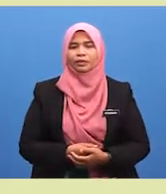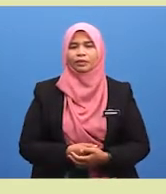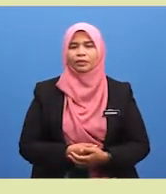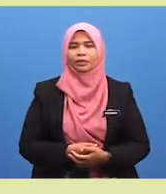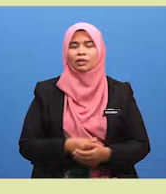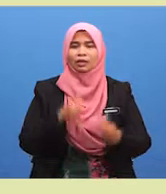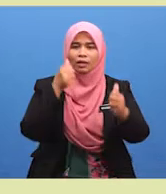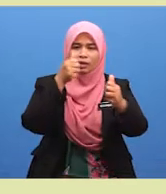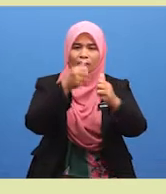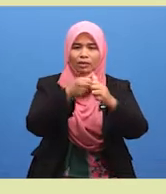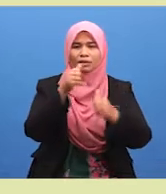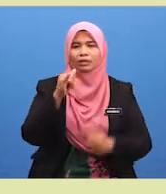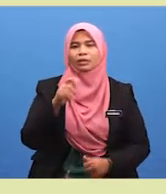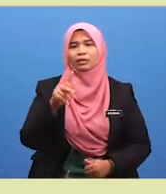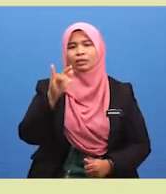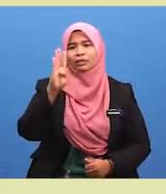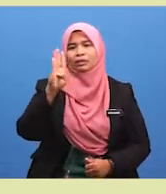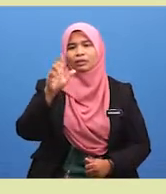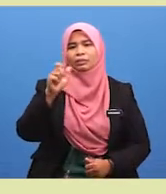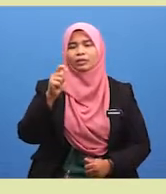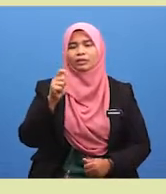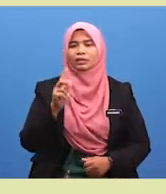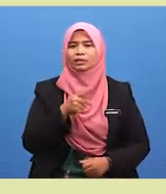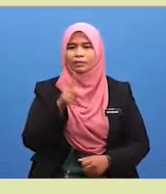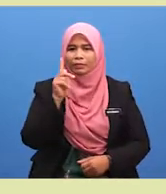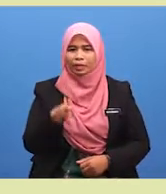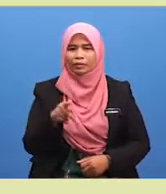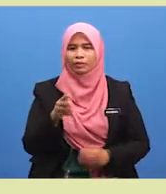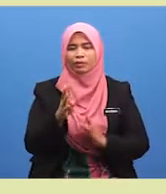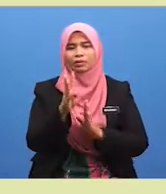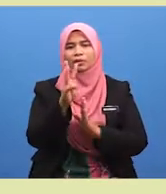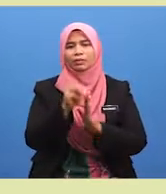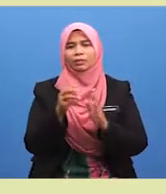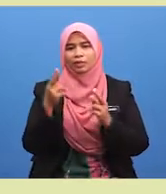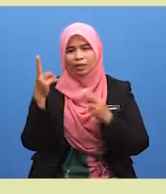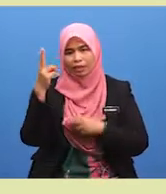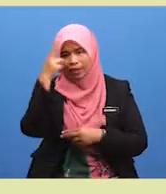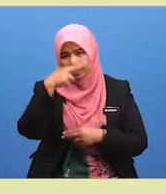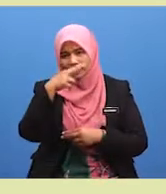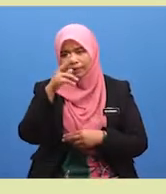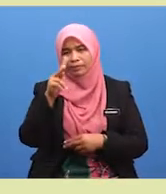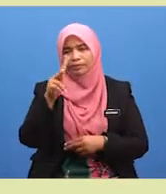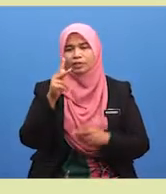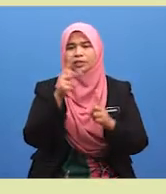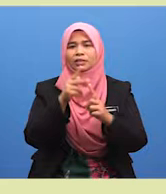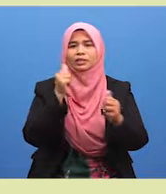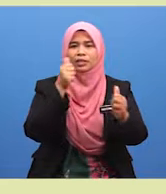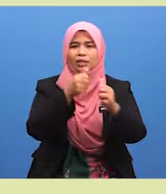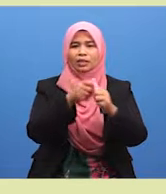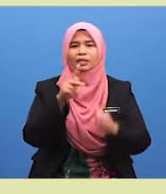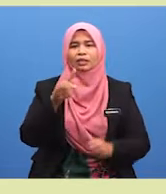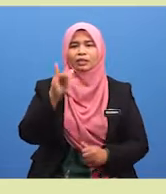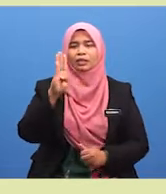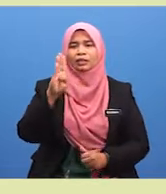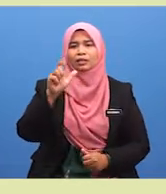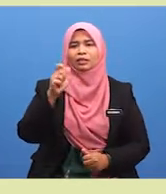Yang berikutnya, arah Qiblat. Semua disebutkan tadi, kita perlu menghadap ke arah Qiblat kerana